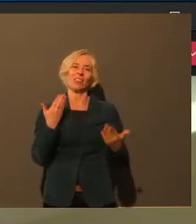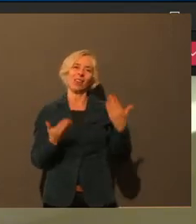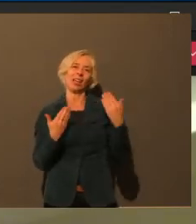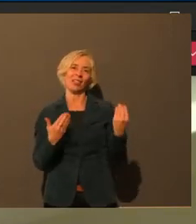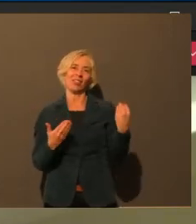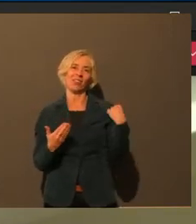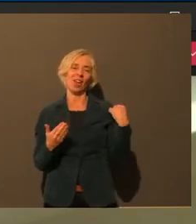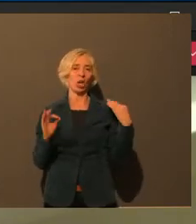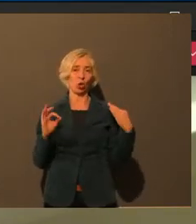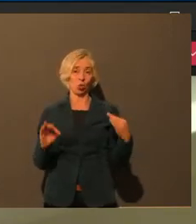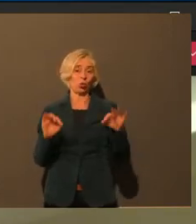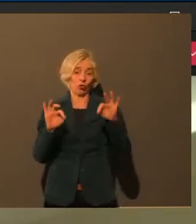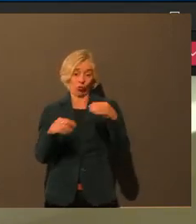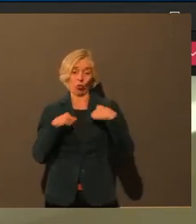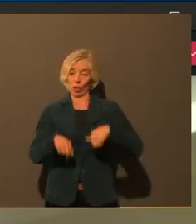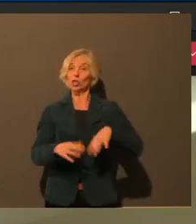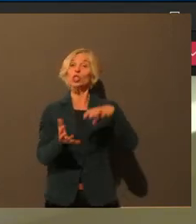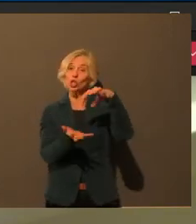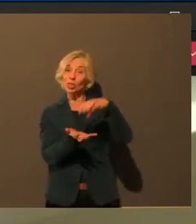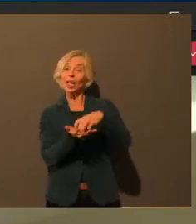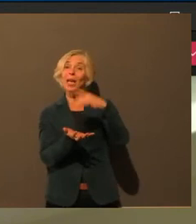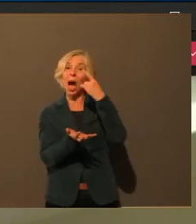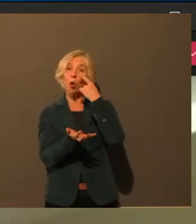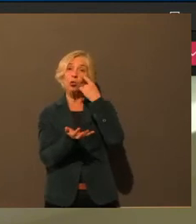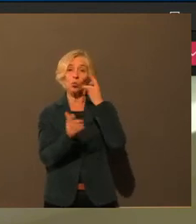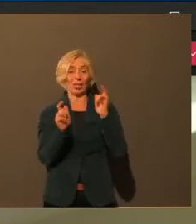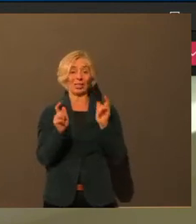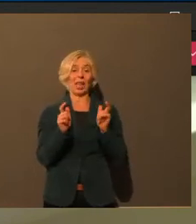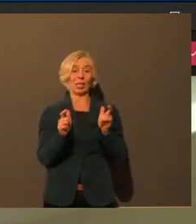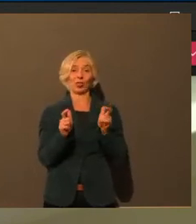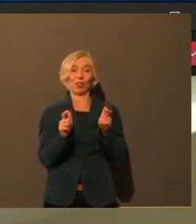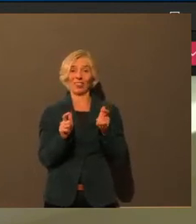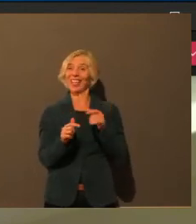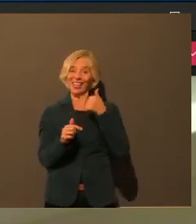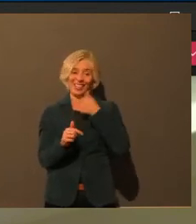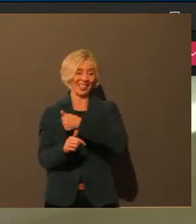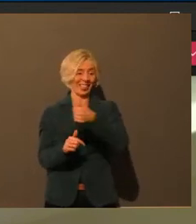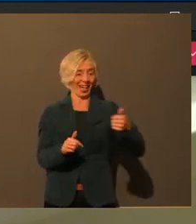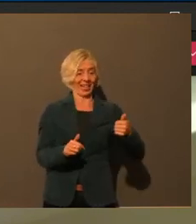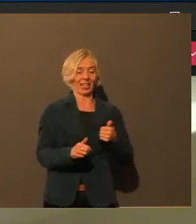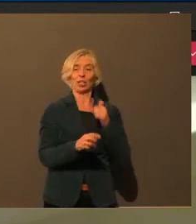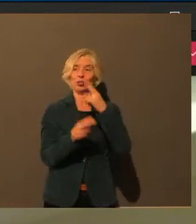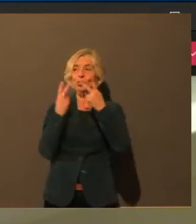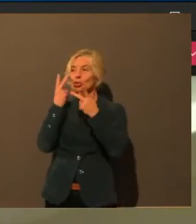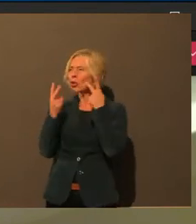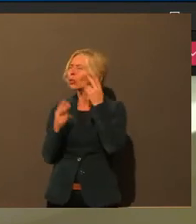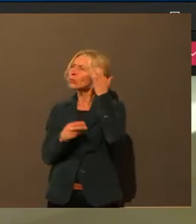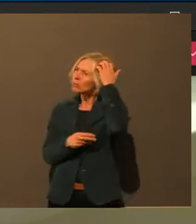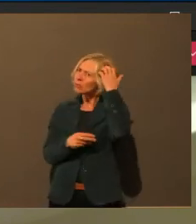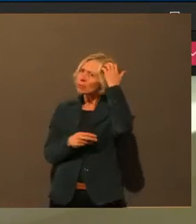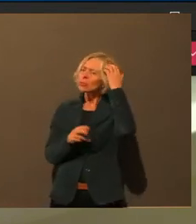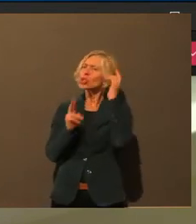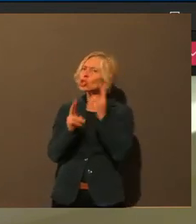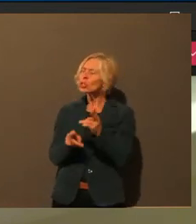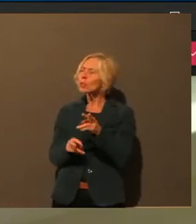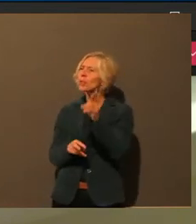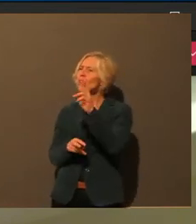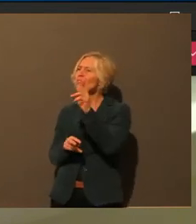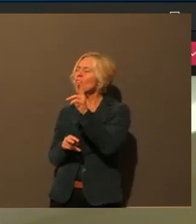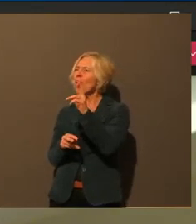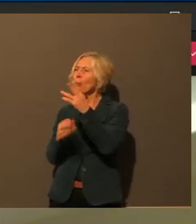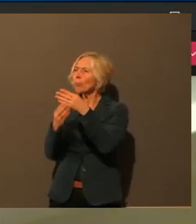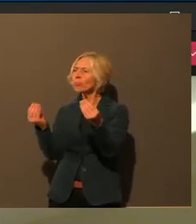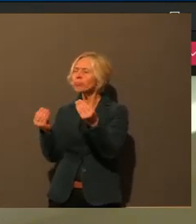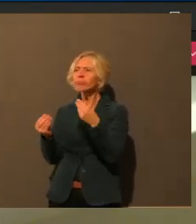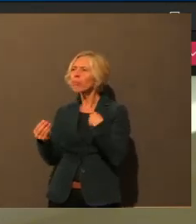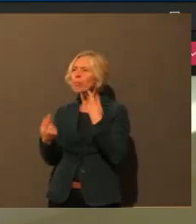größeres Thema, dass man einfach mal so sensibel sich umschaut. Mensch, da habe ich Leute jetzt schon länger nicht mehr gesehen. Vielleicht macht es mal